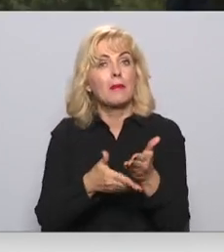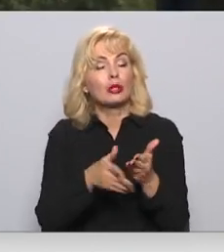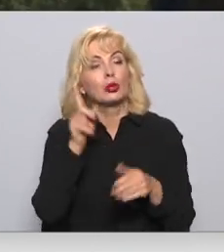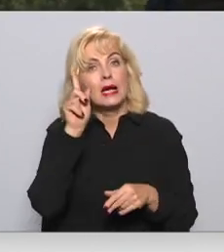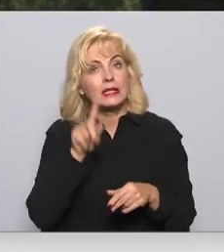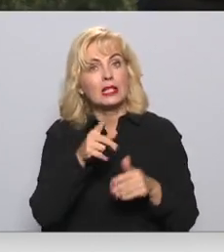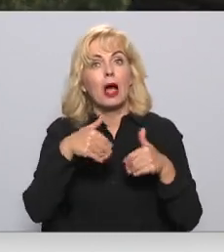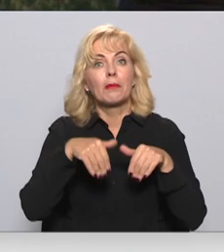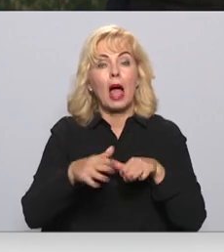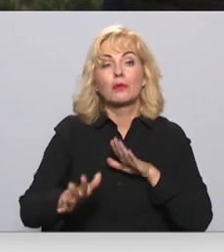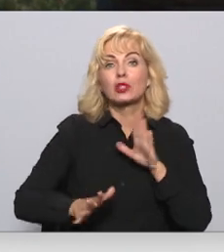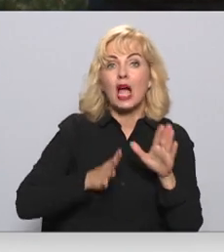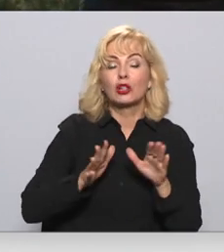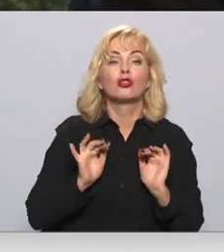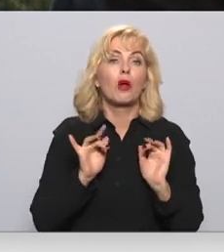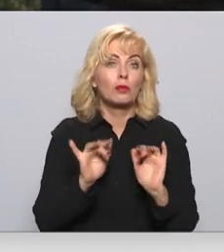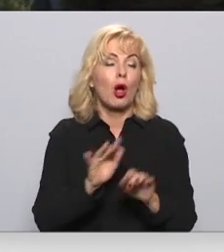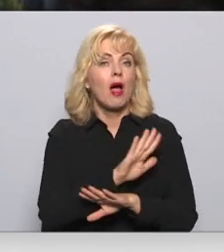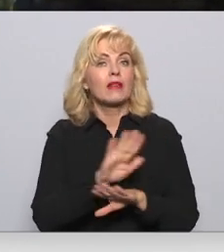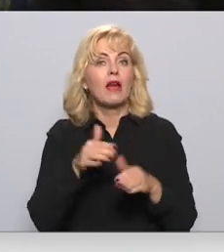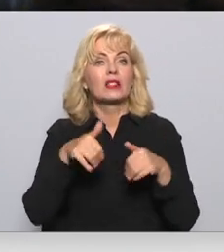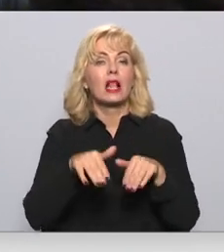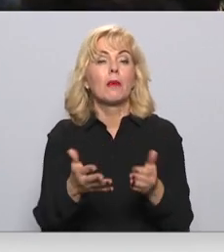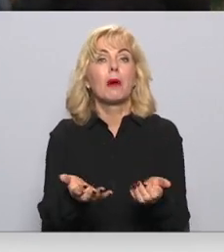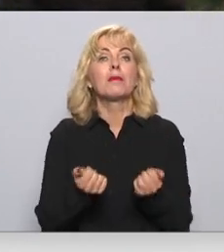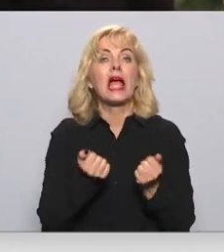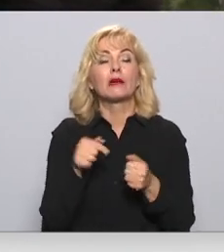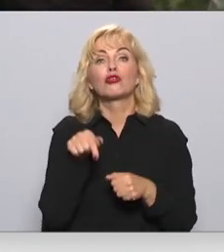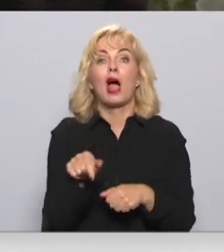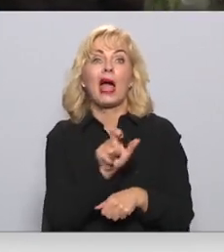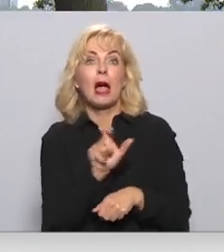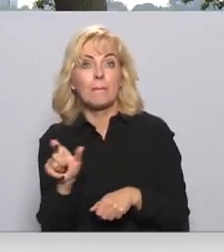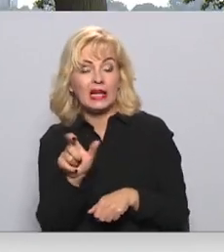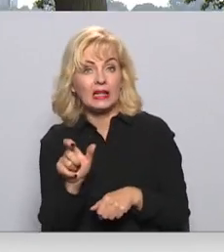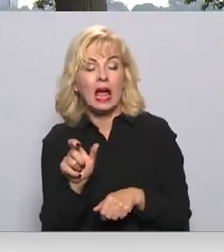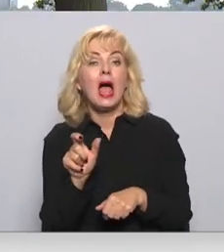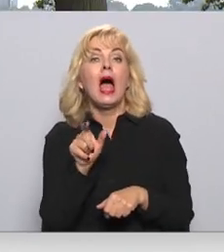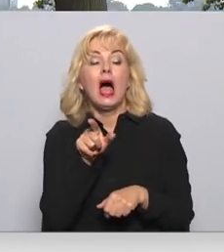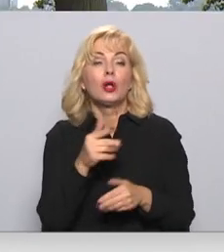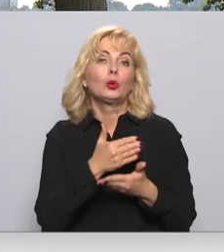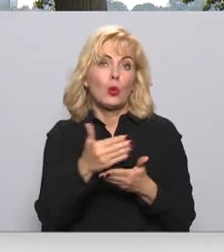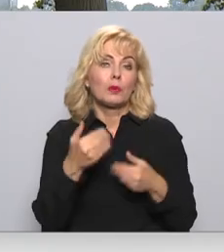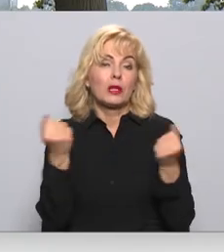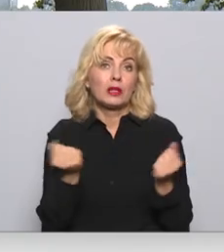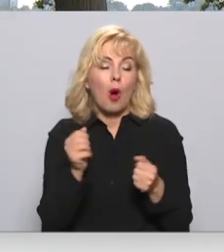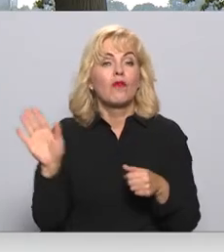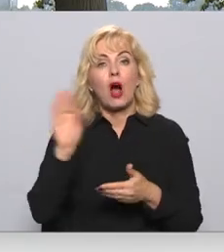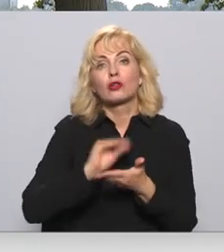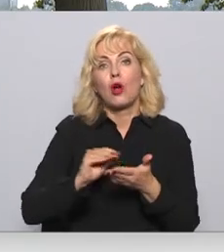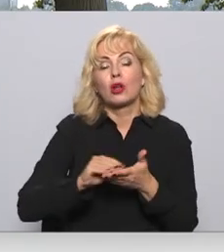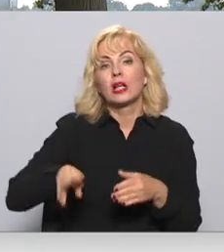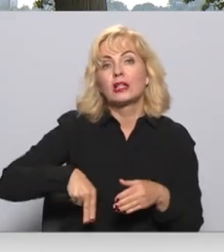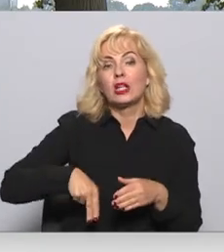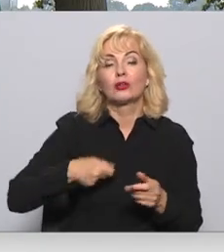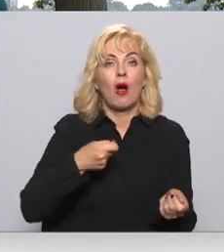zināmi lēmumu sagatavošanas procesā, nevis lēmumu pieņemšanas brīdī. Piepildīšu, ka joprojām turpina darboties Valsts kancelējas direktora